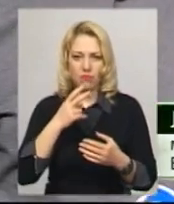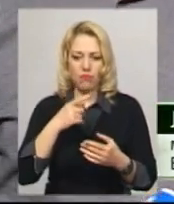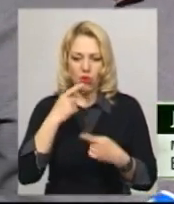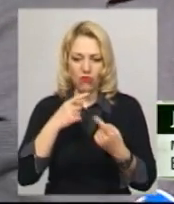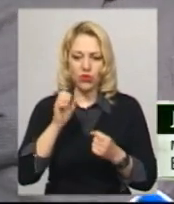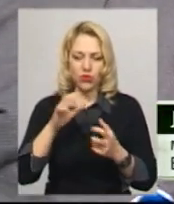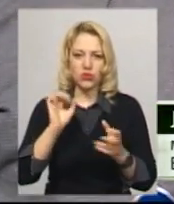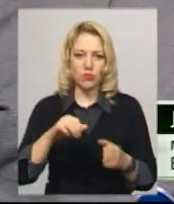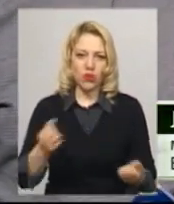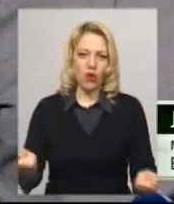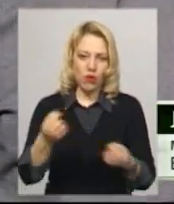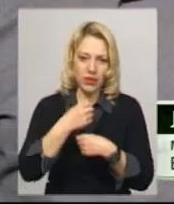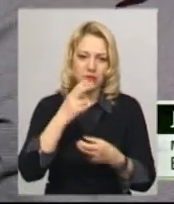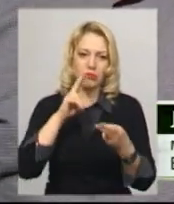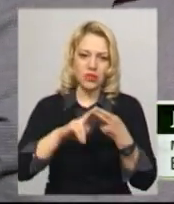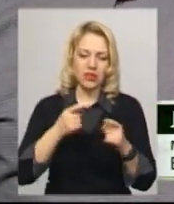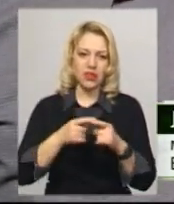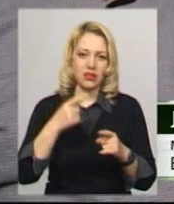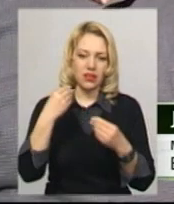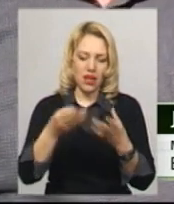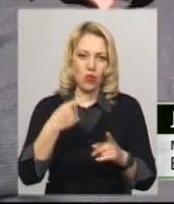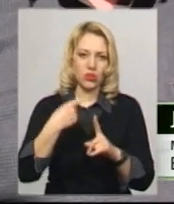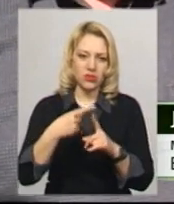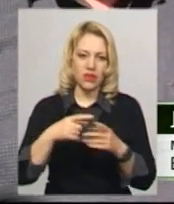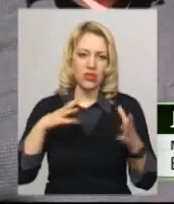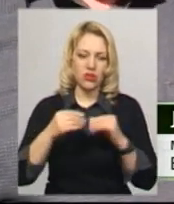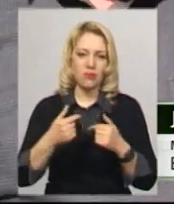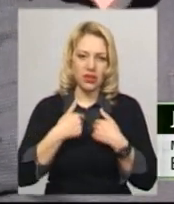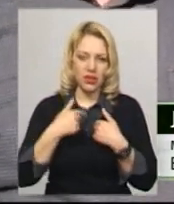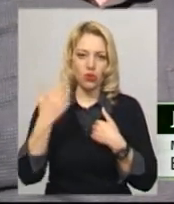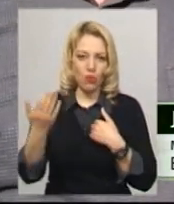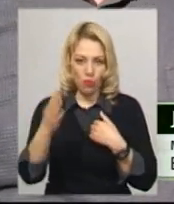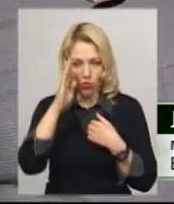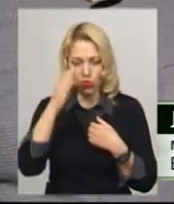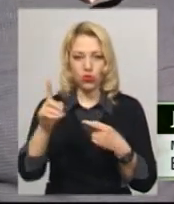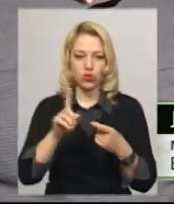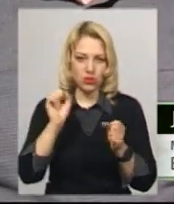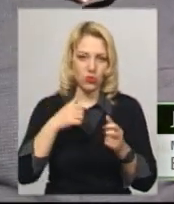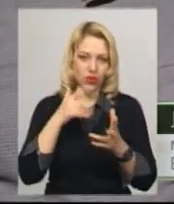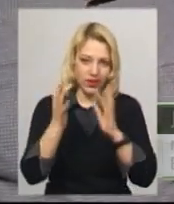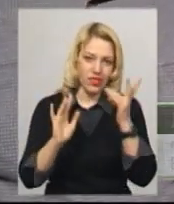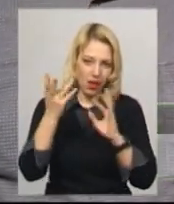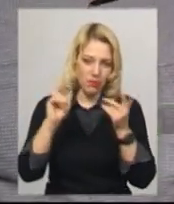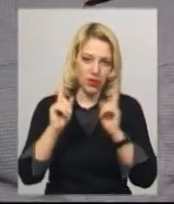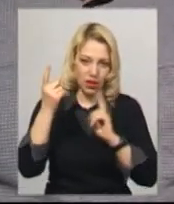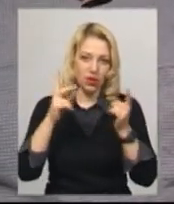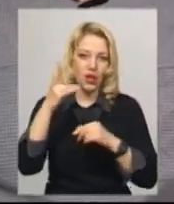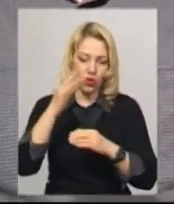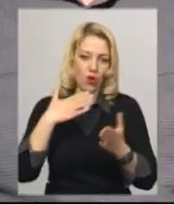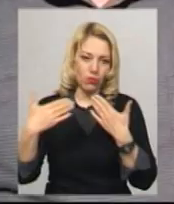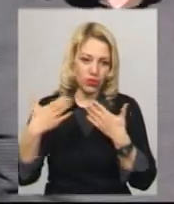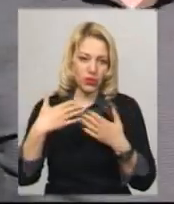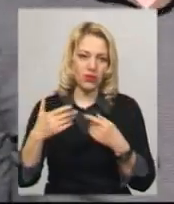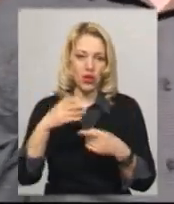поцілуватися, дуже дало такий позитивний результат. йому, і мені, що ми змогли на мігах, але поспілкуватися. Підняли